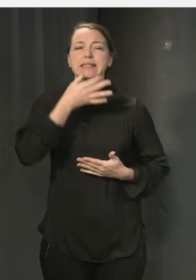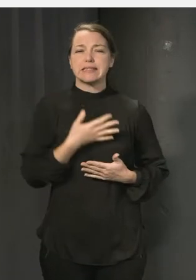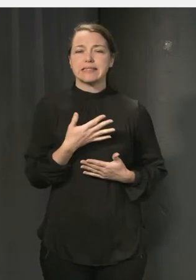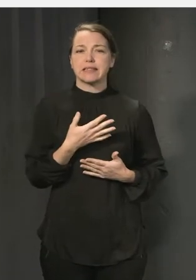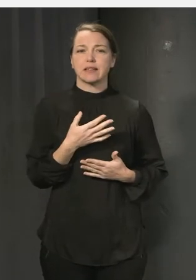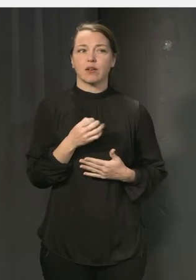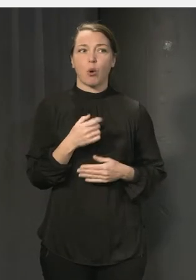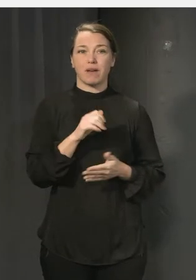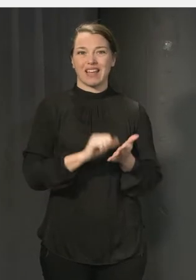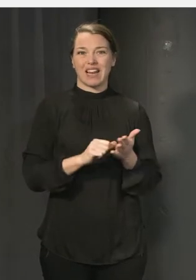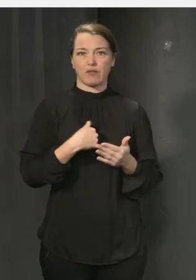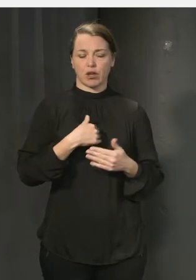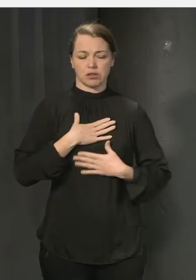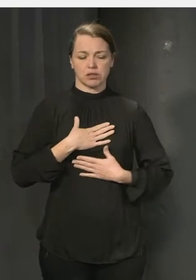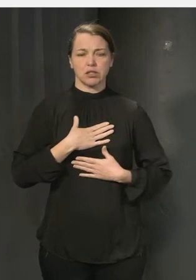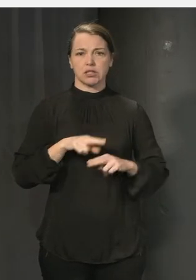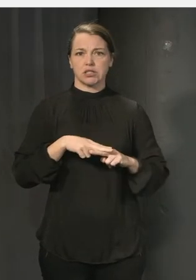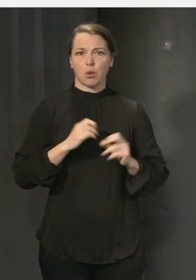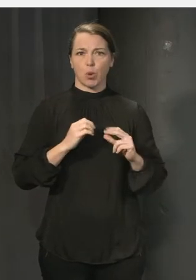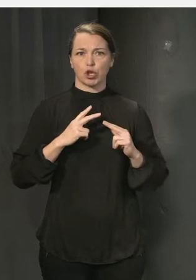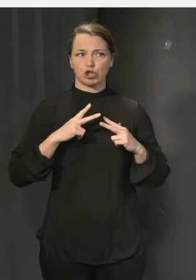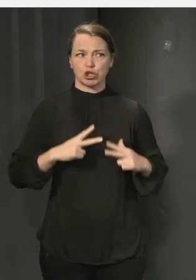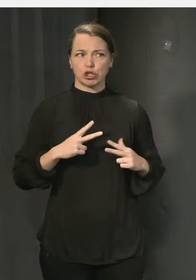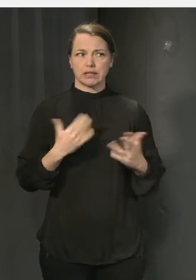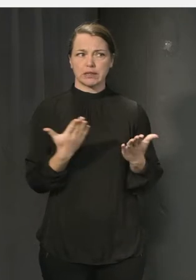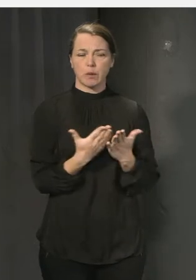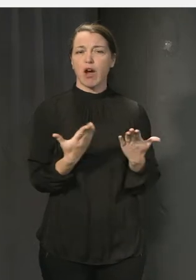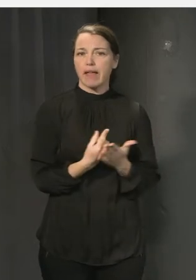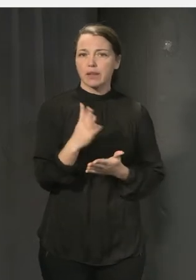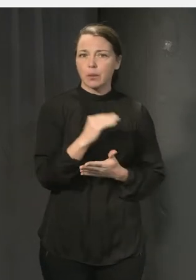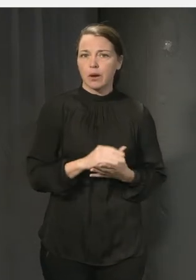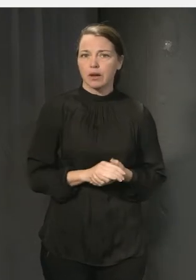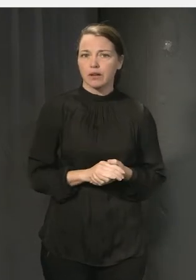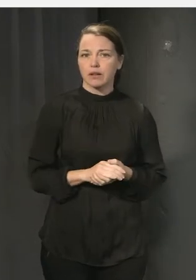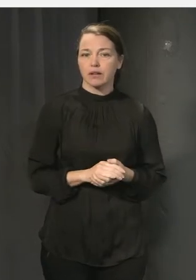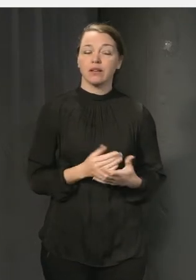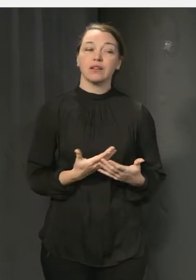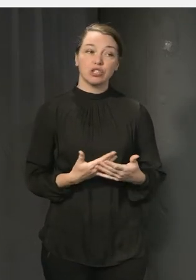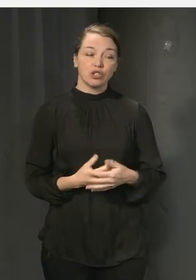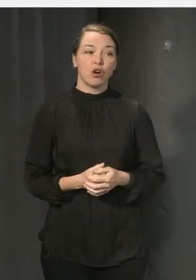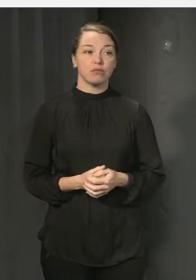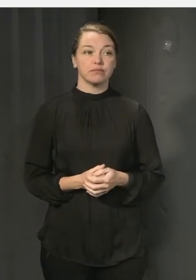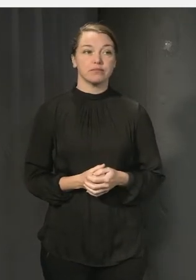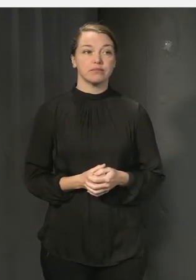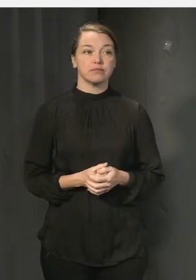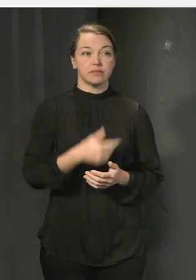känner sig otrygg i skolan? Vad är det som kan hända? Ja, mycket.